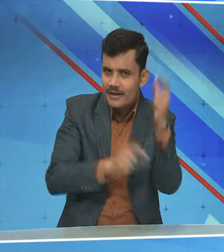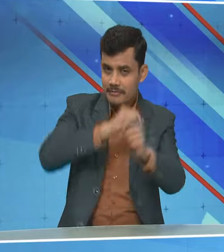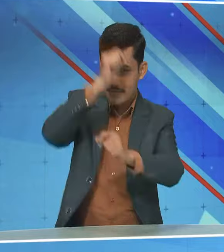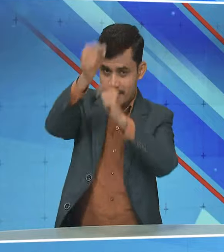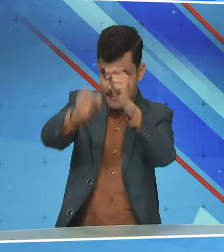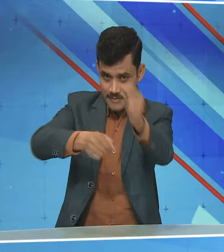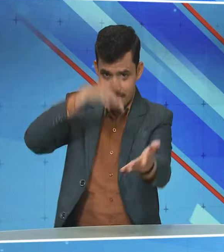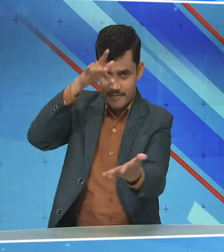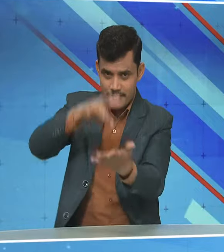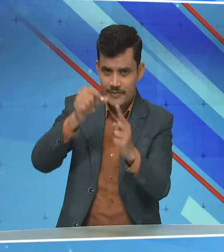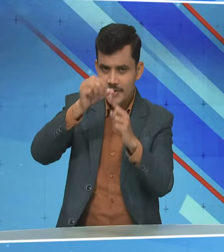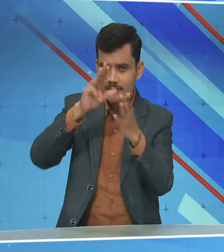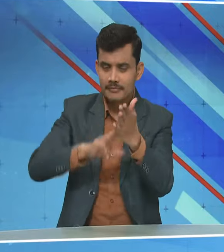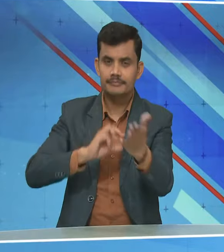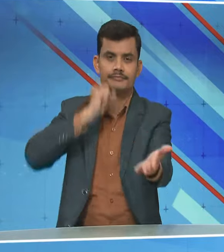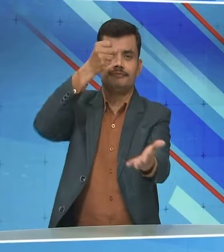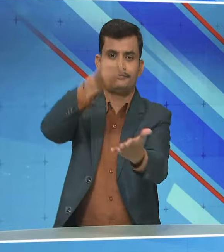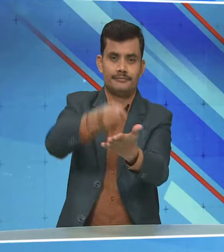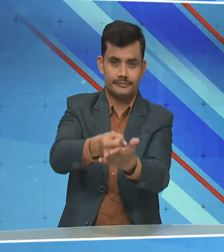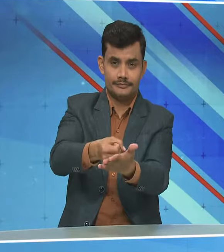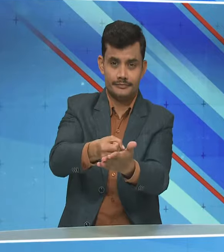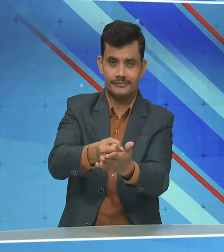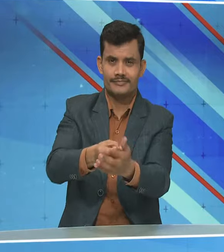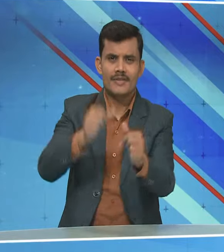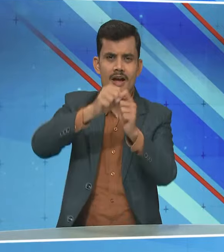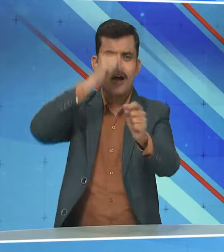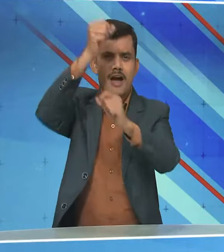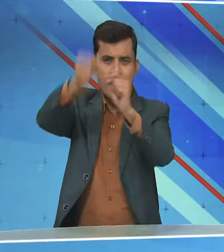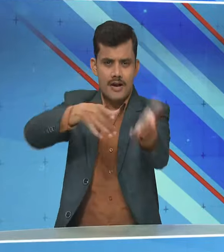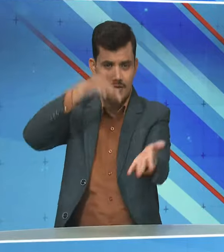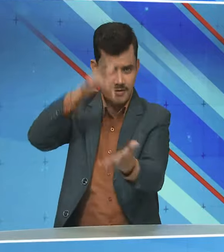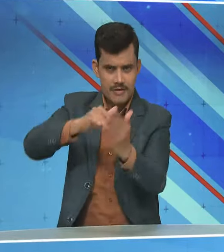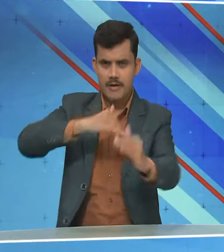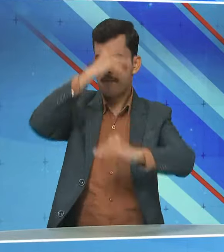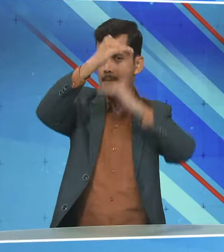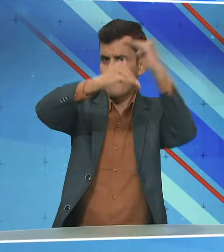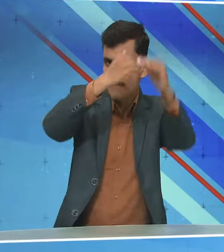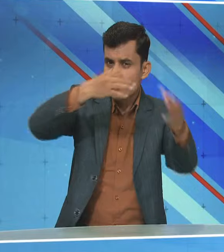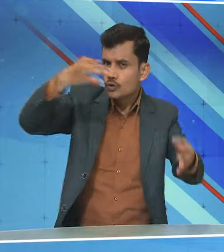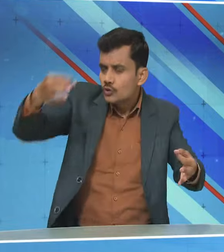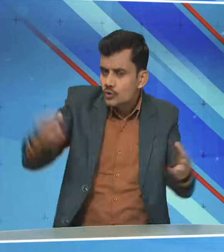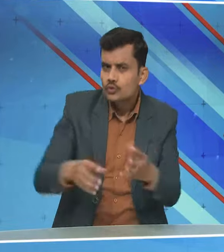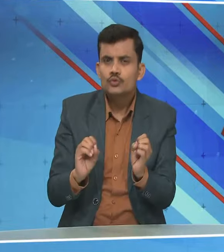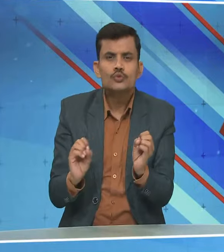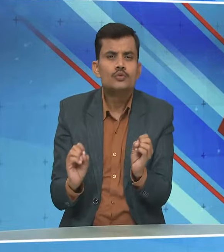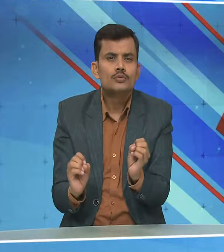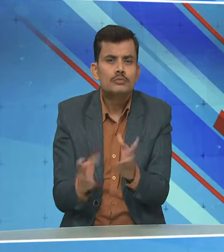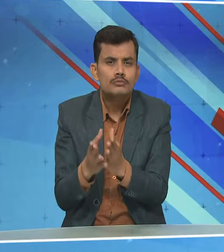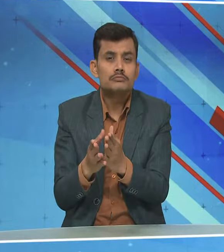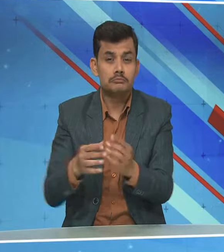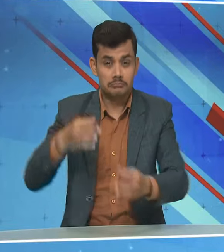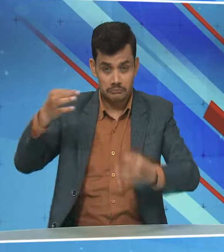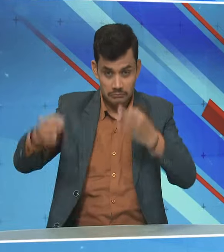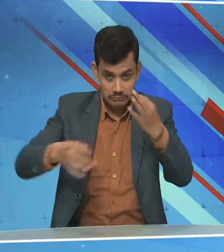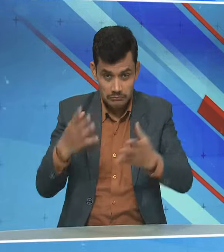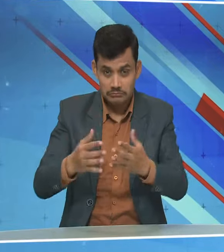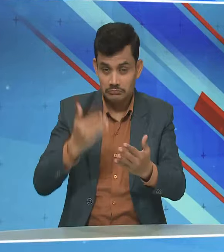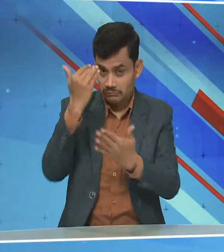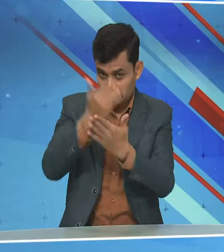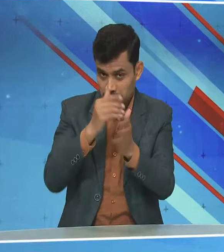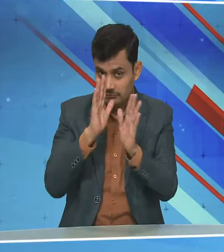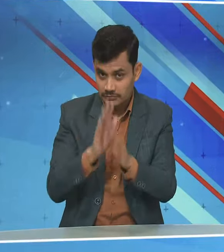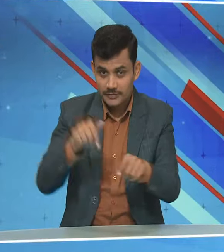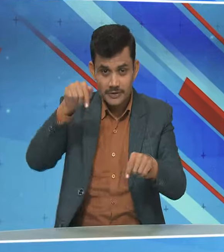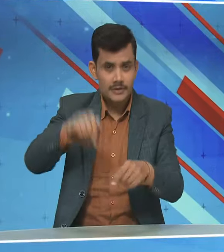पी-म के आगमन पर आयोध्या में विकास के नए युग के प्रारंब करने वाली होगी